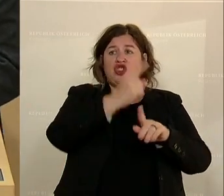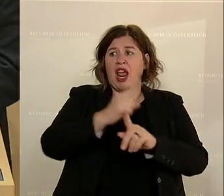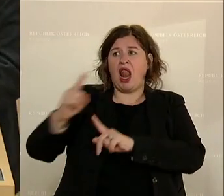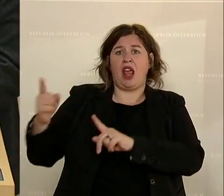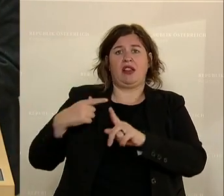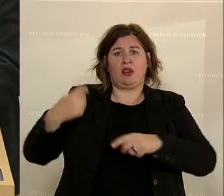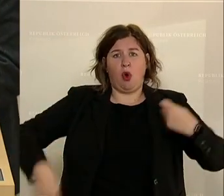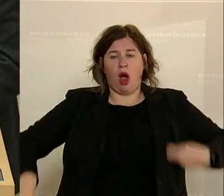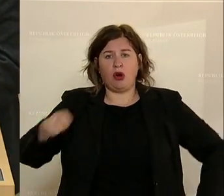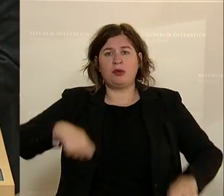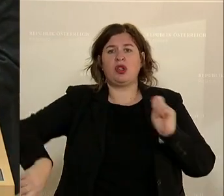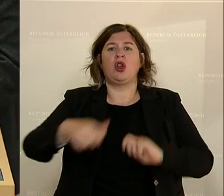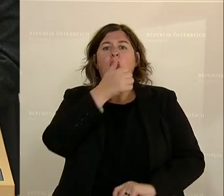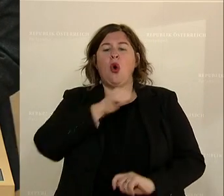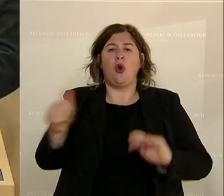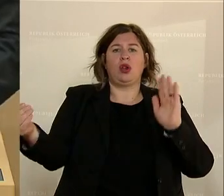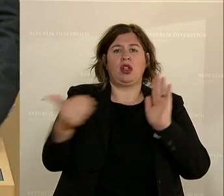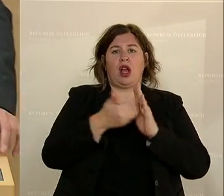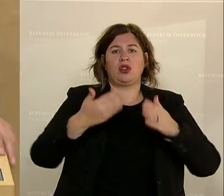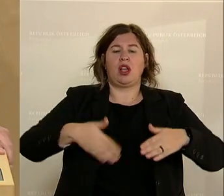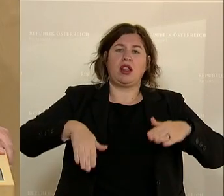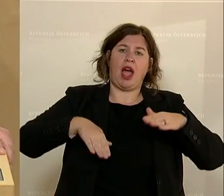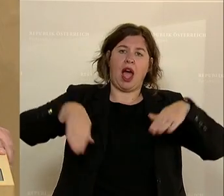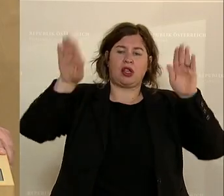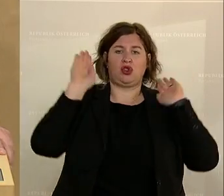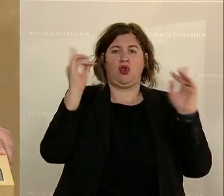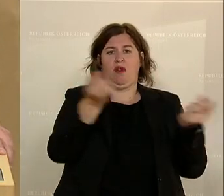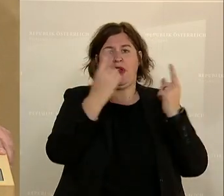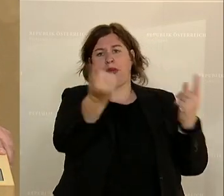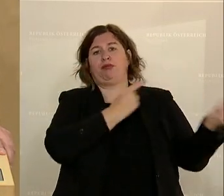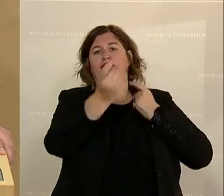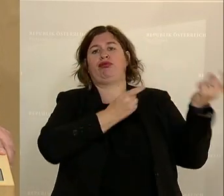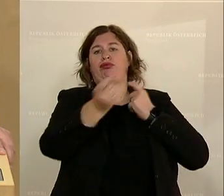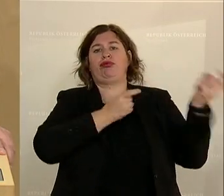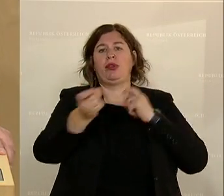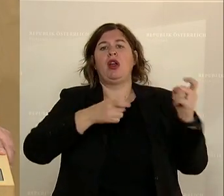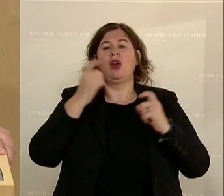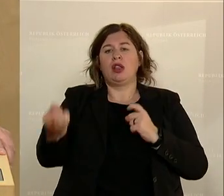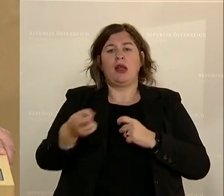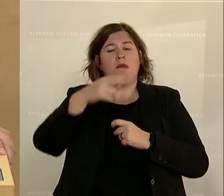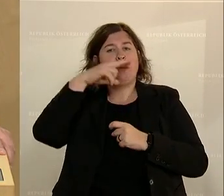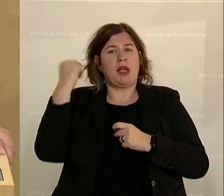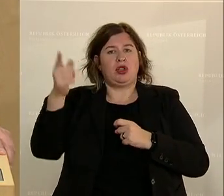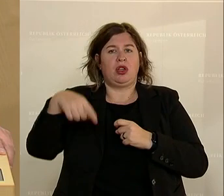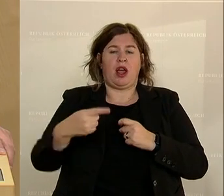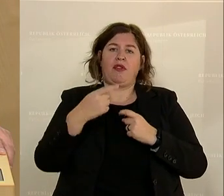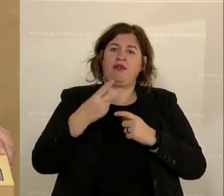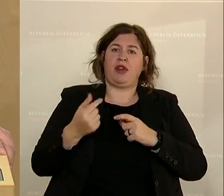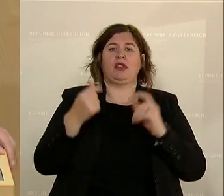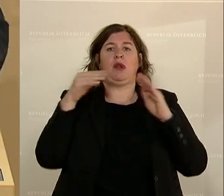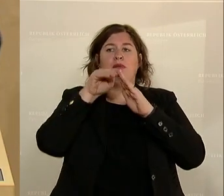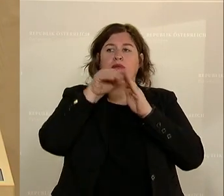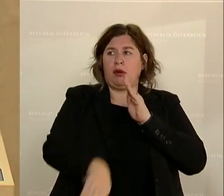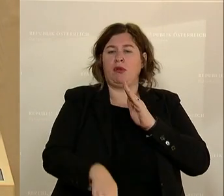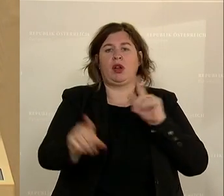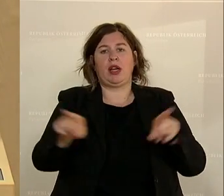.000 Asylwärter ins Land zu lassen und die Menschen in diesem Land finanziell auszubluten und sich gleichzeitig selbst zu